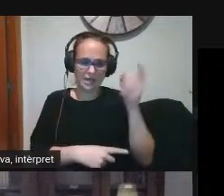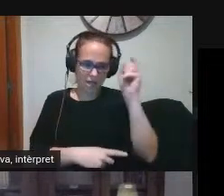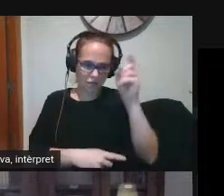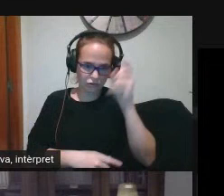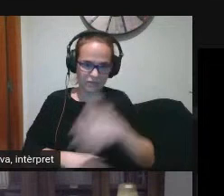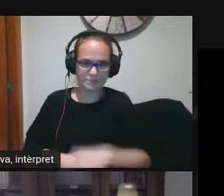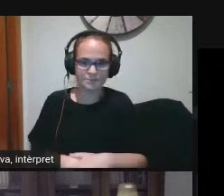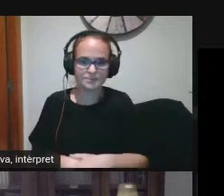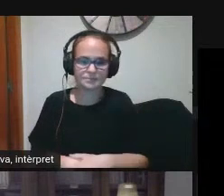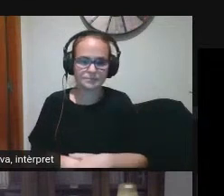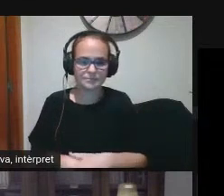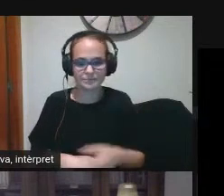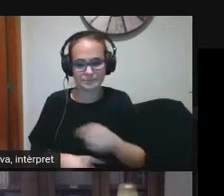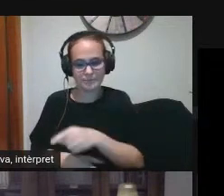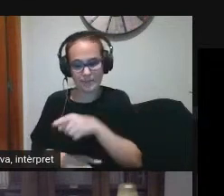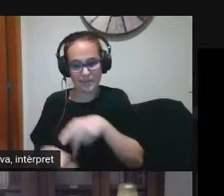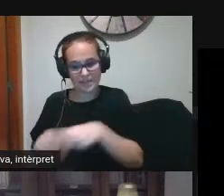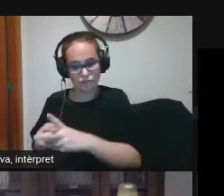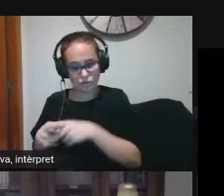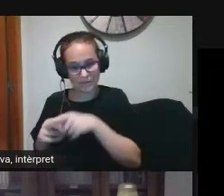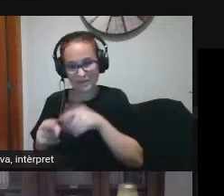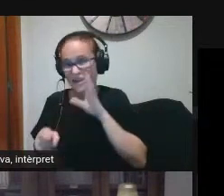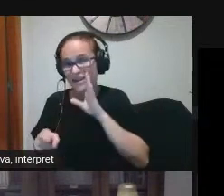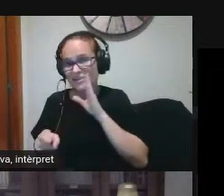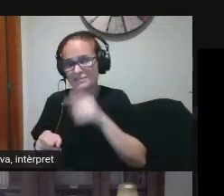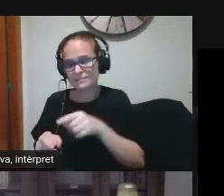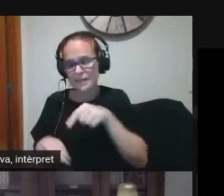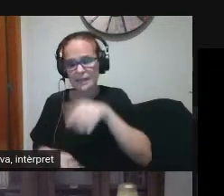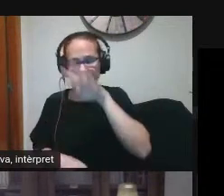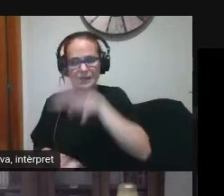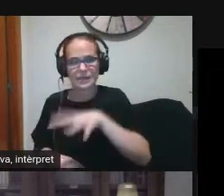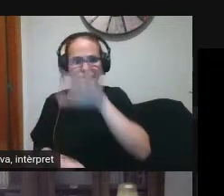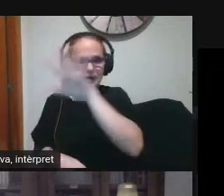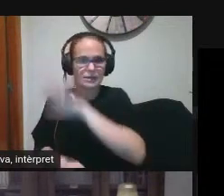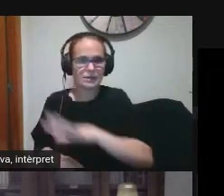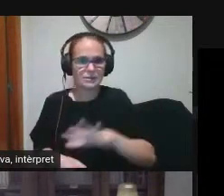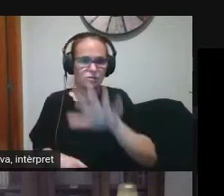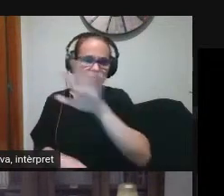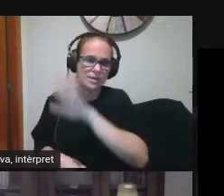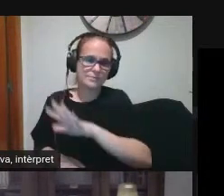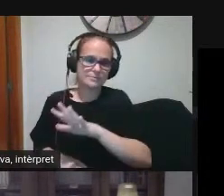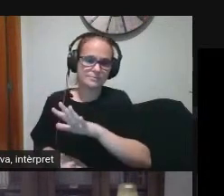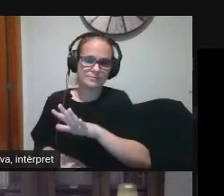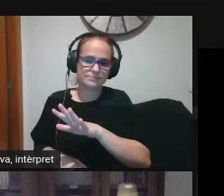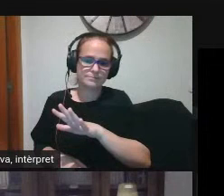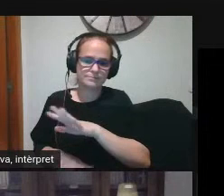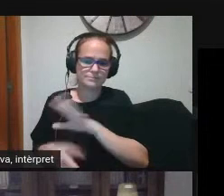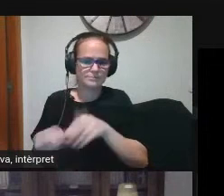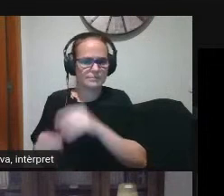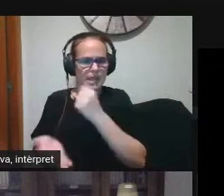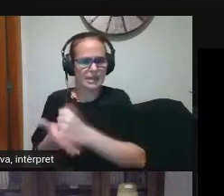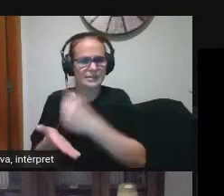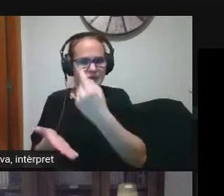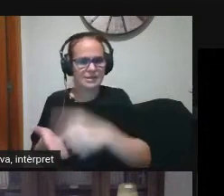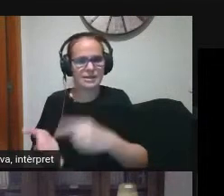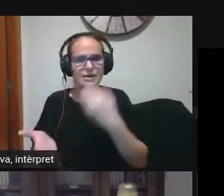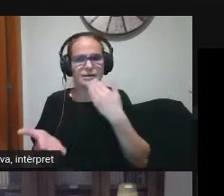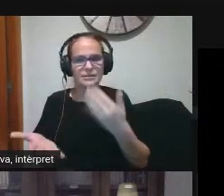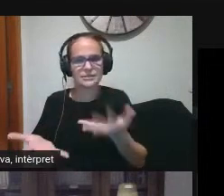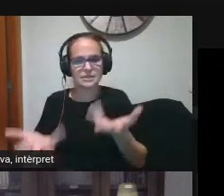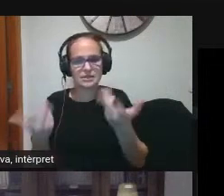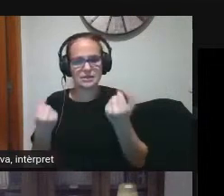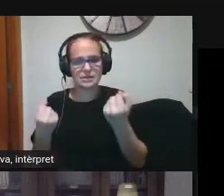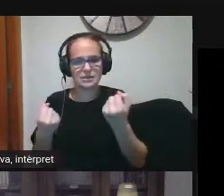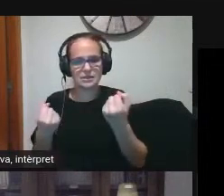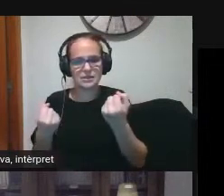competència digital instrumental a Catalunya està acreditada a través de les competències